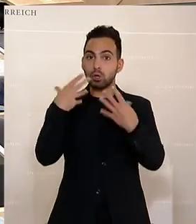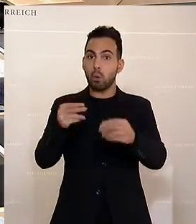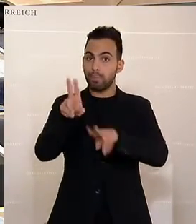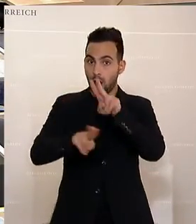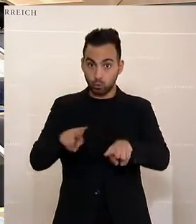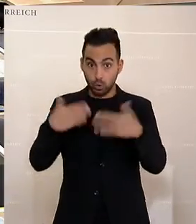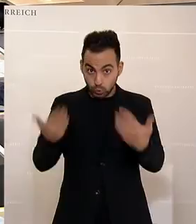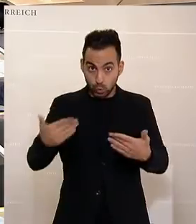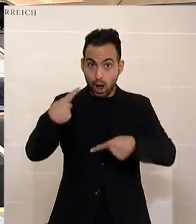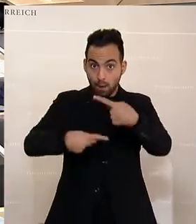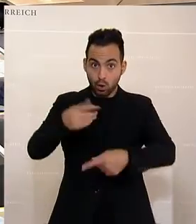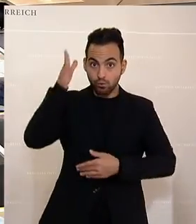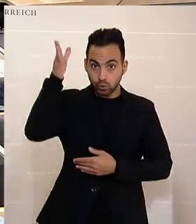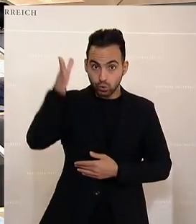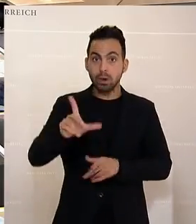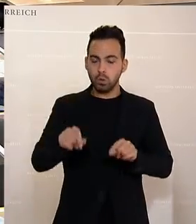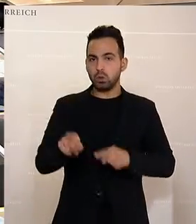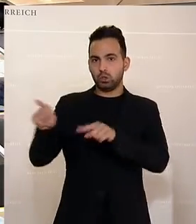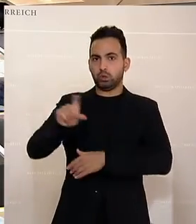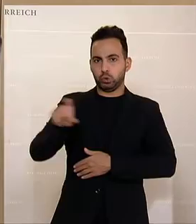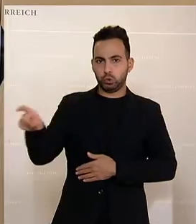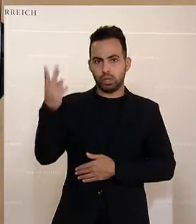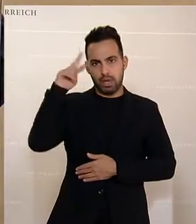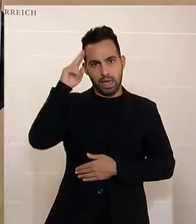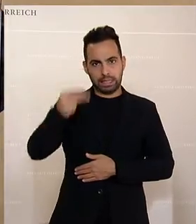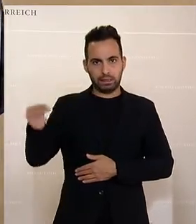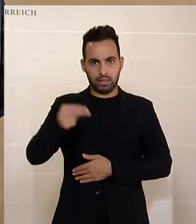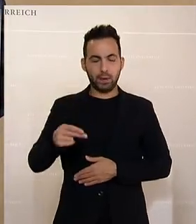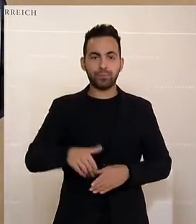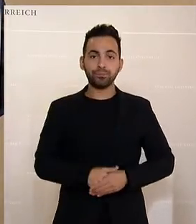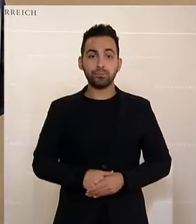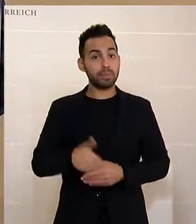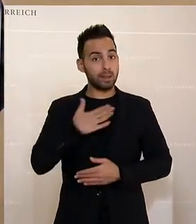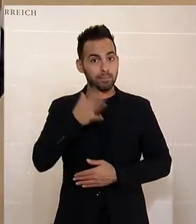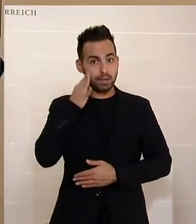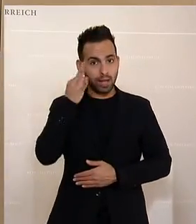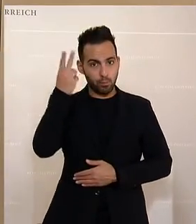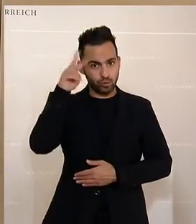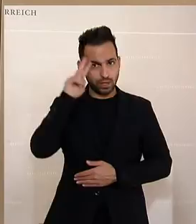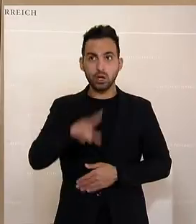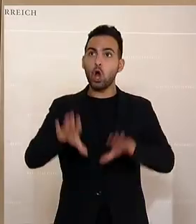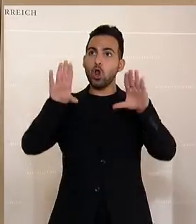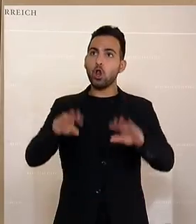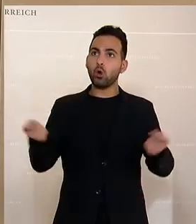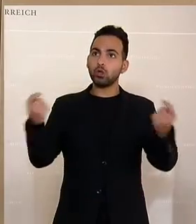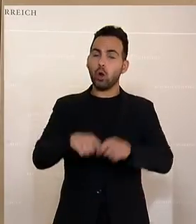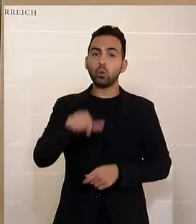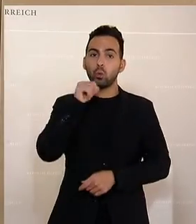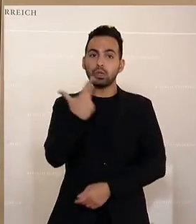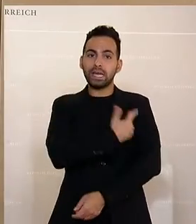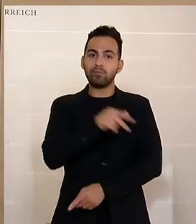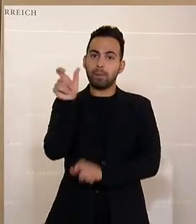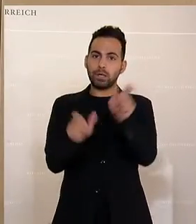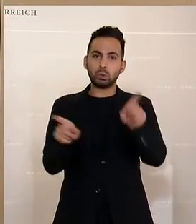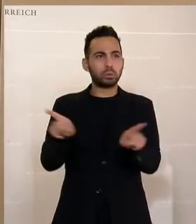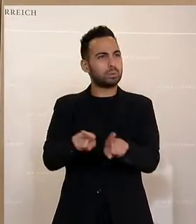Meine sehr geehrten Damen und Herren, und ich komme auch schon zum Schluss. Was Sie hier machen mit diesem Lockdown für Ungeimpfte, ist nichts anderes als eine pädagogische